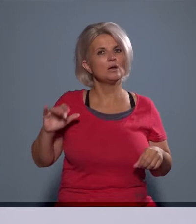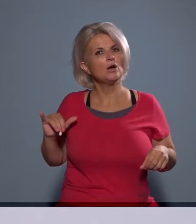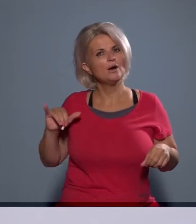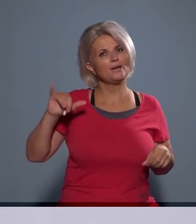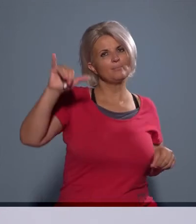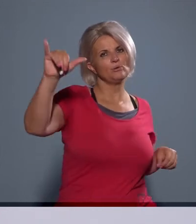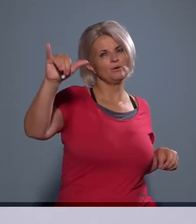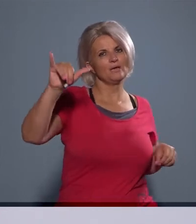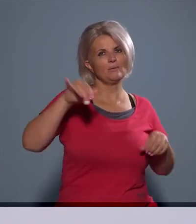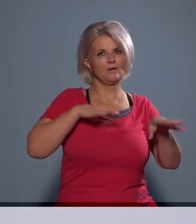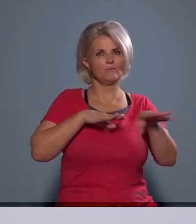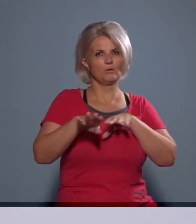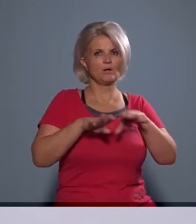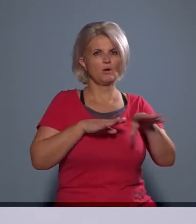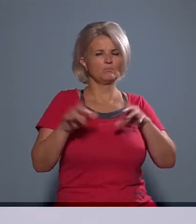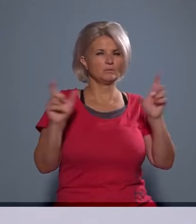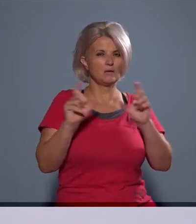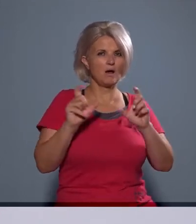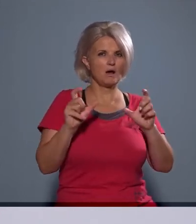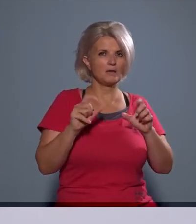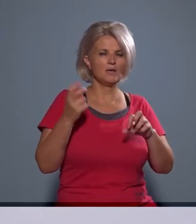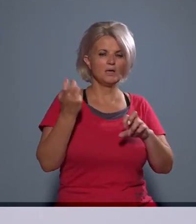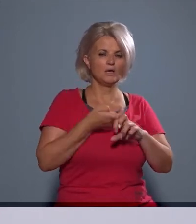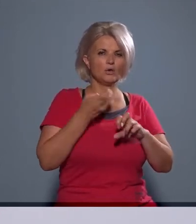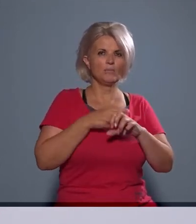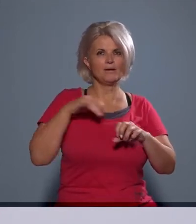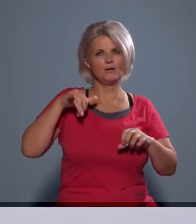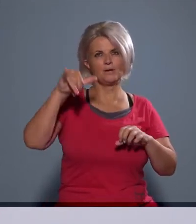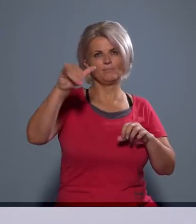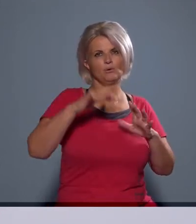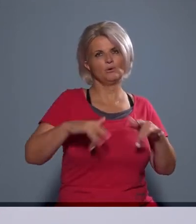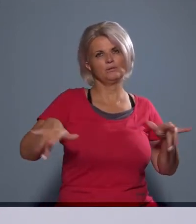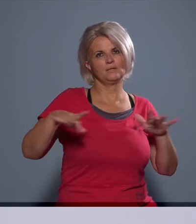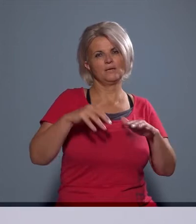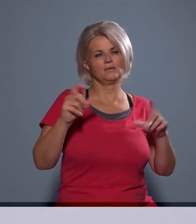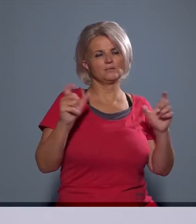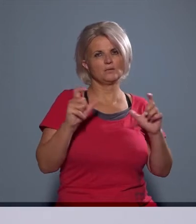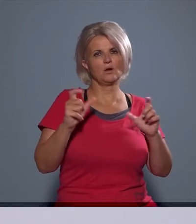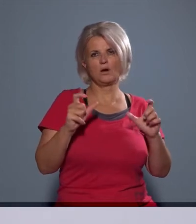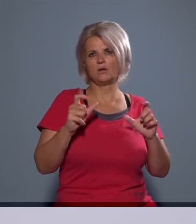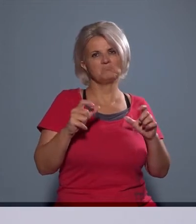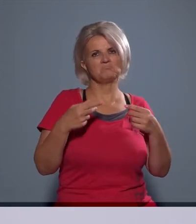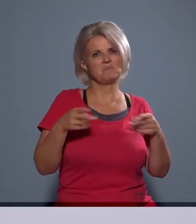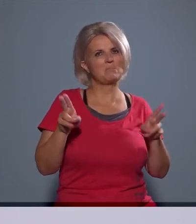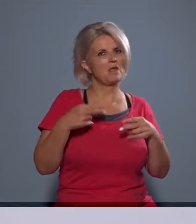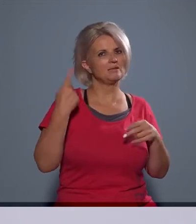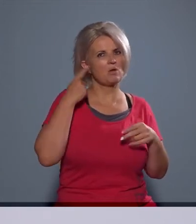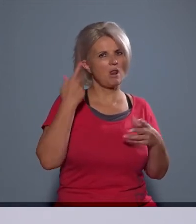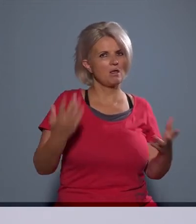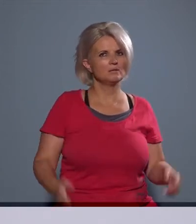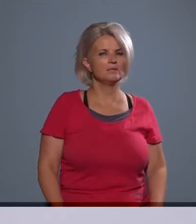forgalom okozta zaj, ugye külbányán a repülőtérnek a zaja kevésbé jelenik, meg az inkább a